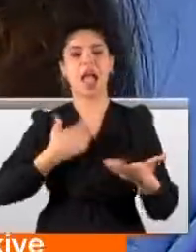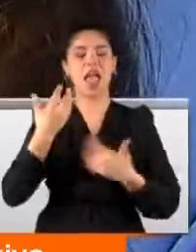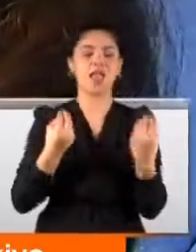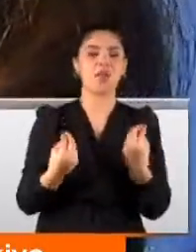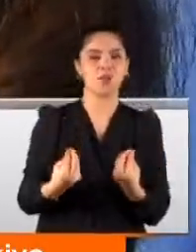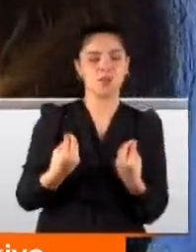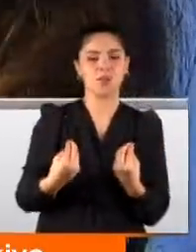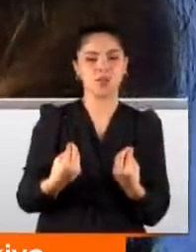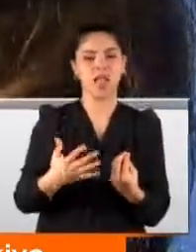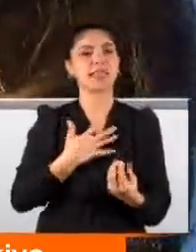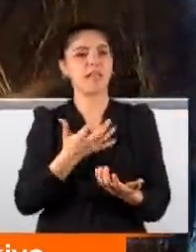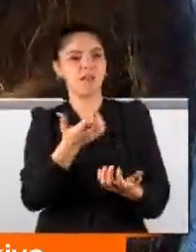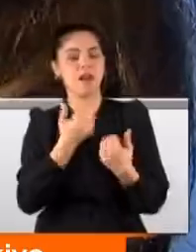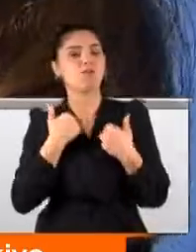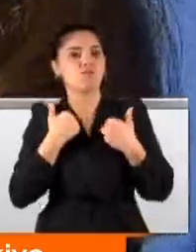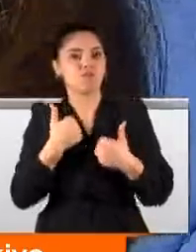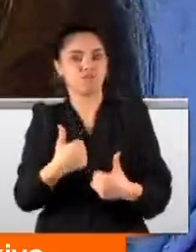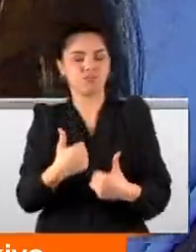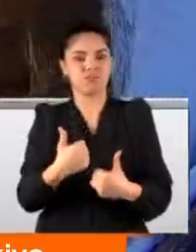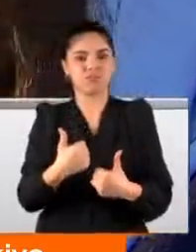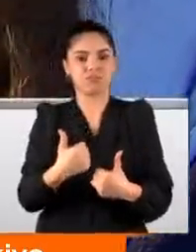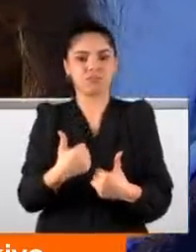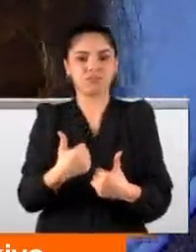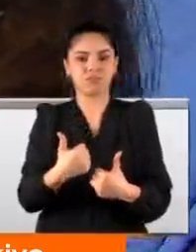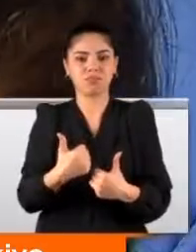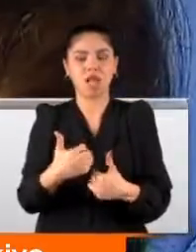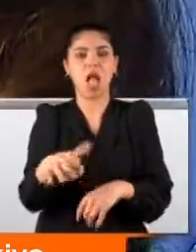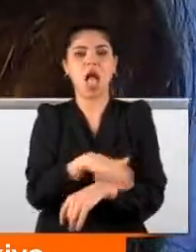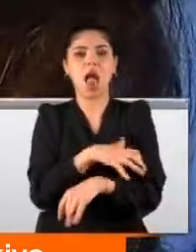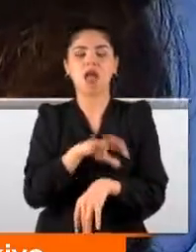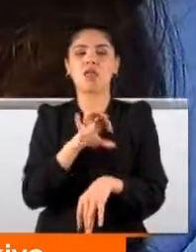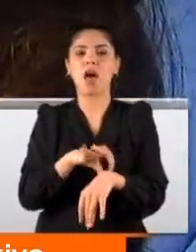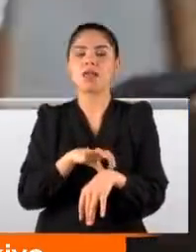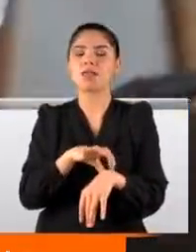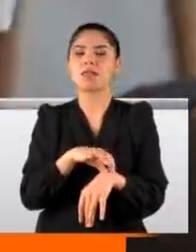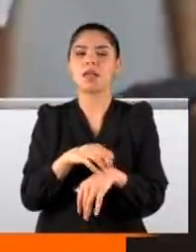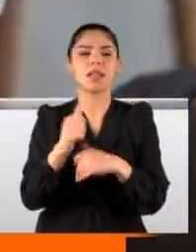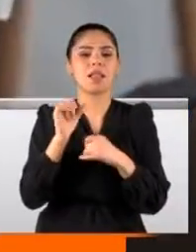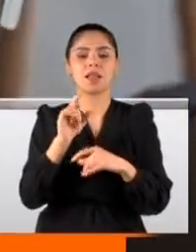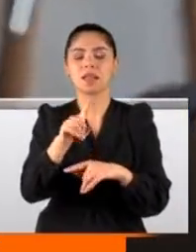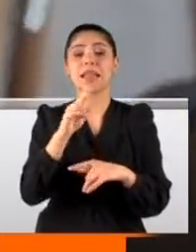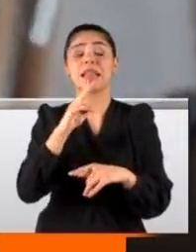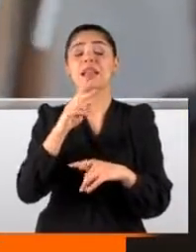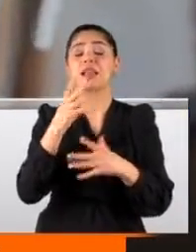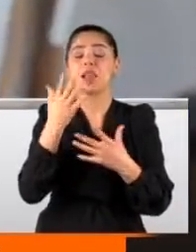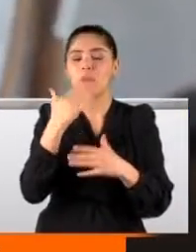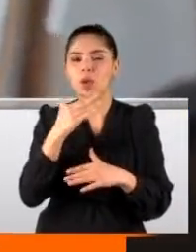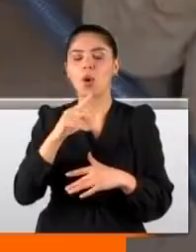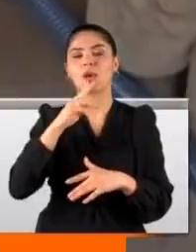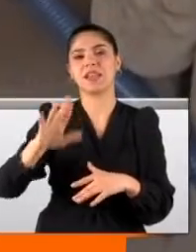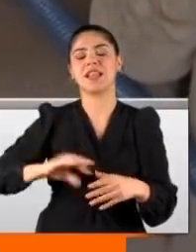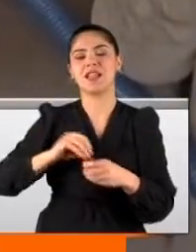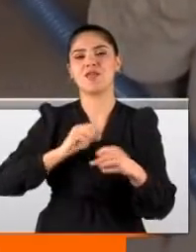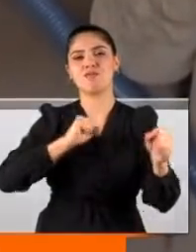çok yüksek, nefes alabiliyor, bütün alerjik reaksiyonları geriledi. Kızı için büyük bir mücadele veren